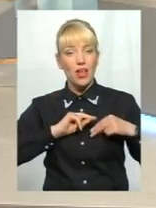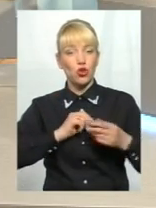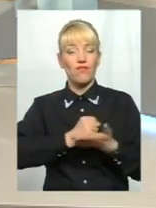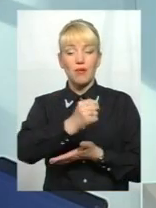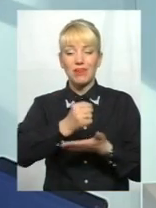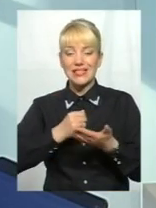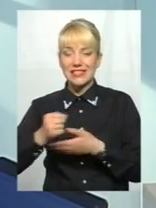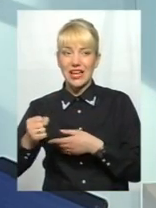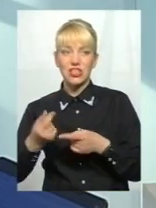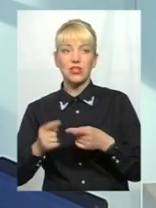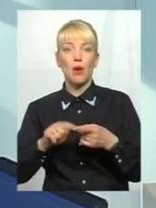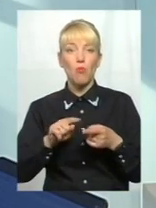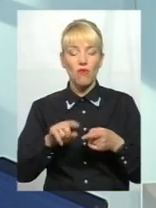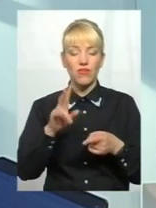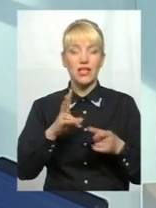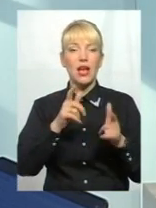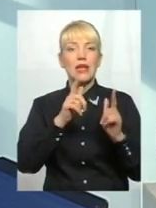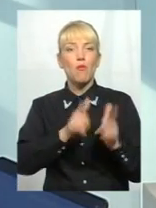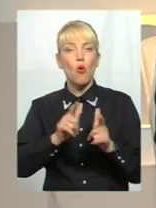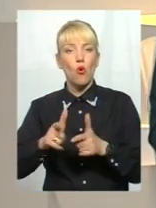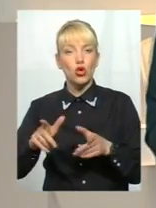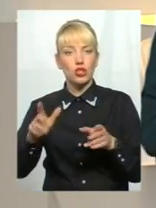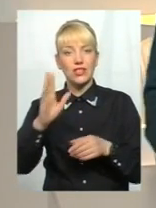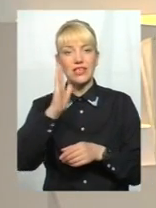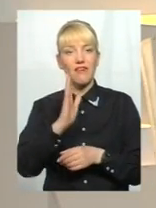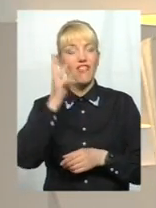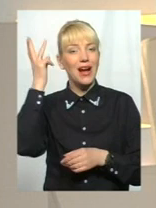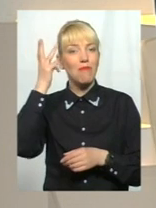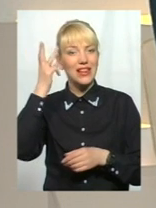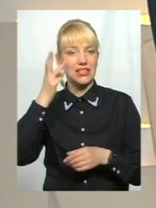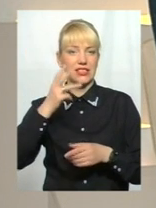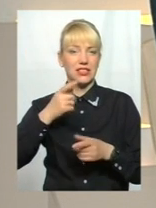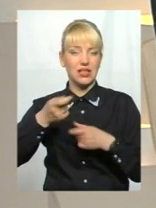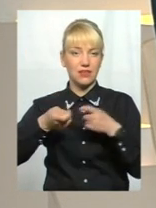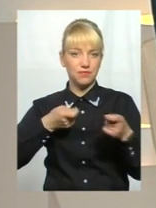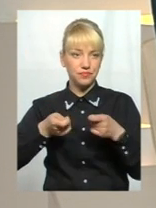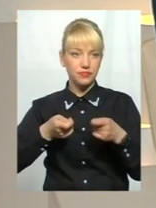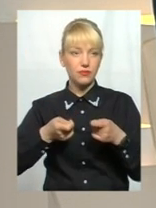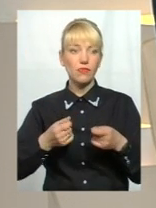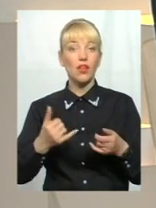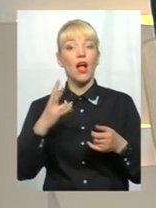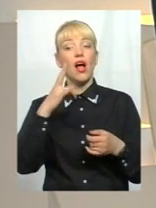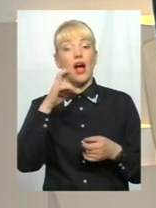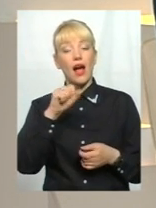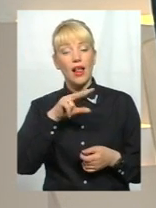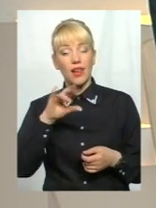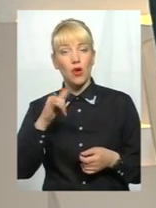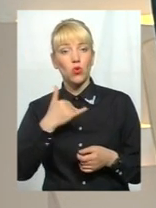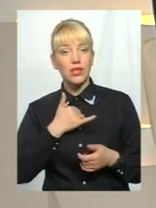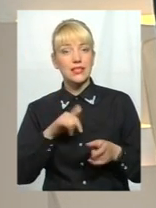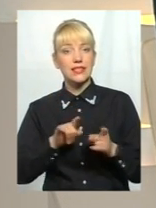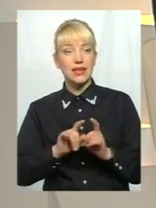мірою в цих сегментах повинні погоджуватися. Але в нас складається так, що центрально